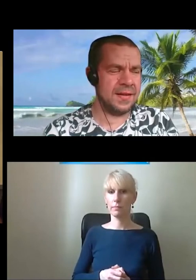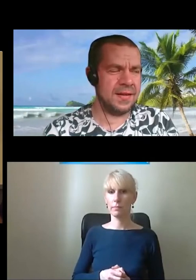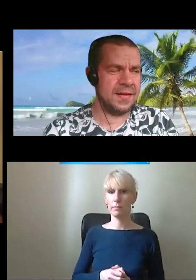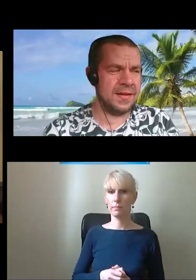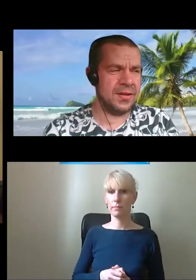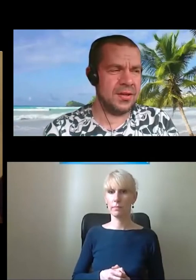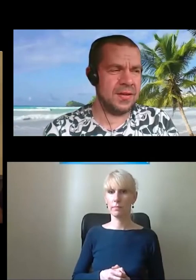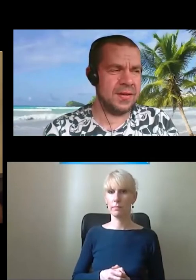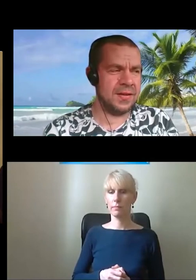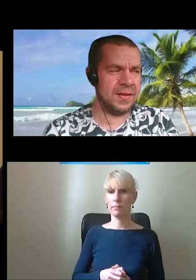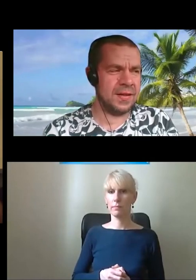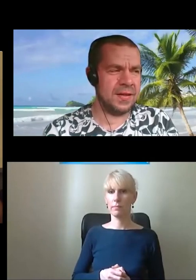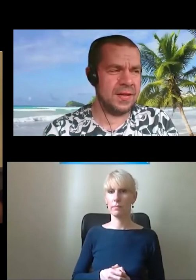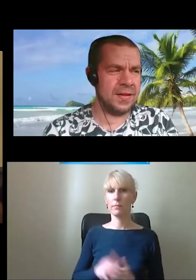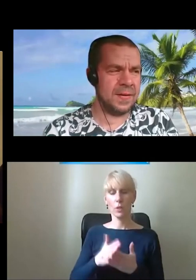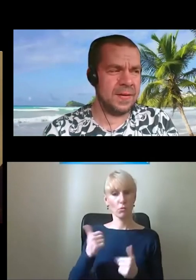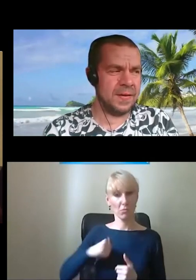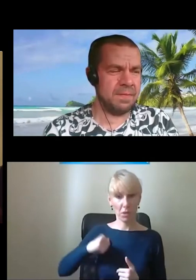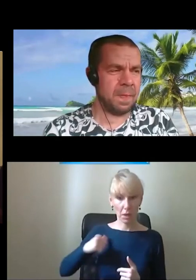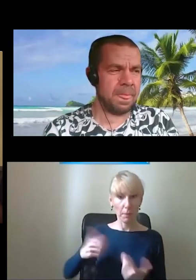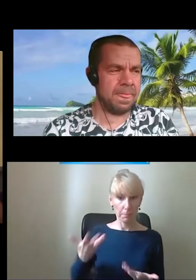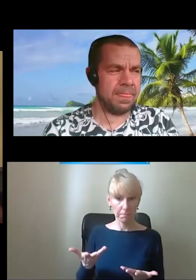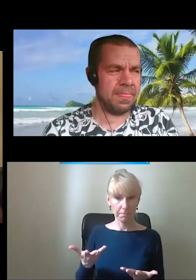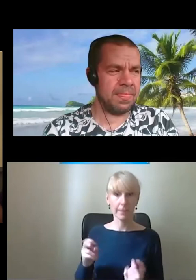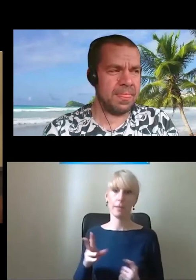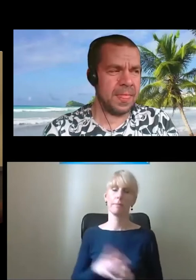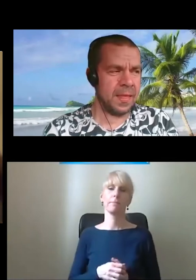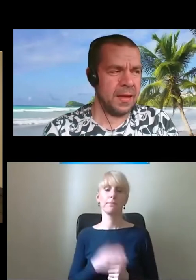Dobra. Czyli czekam. Dobra, dziękuję. Dobra.